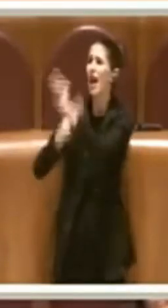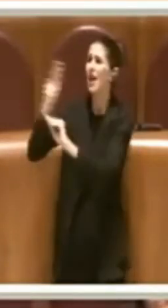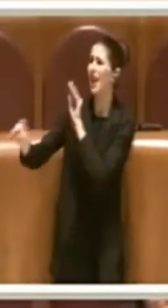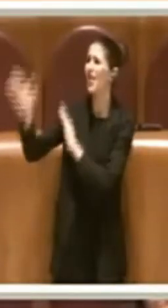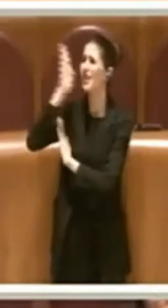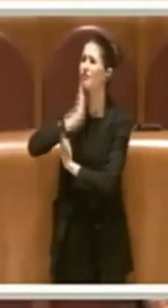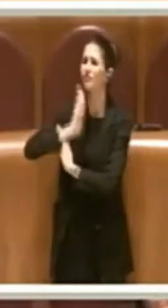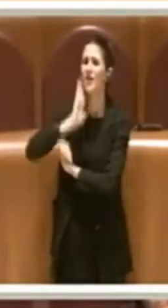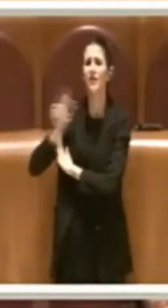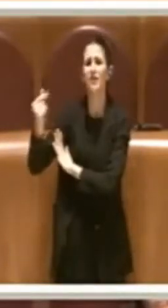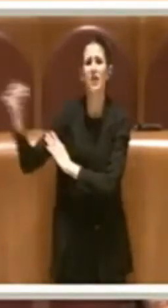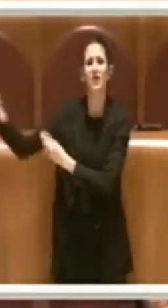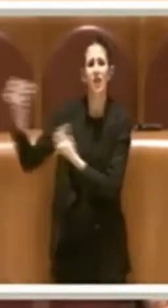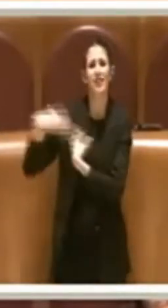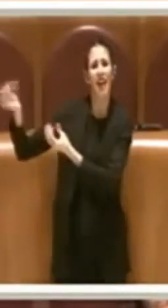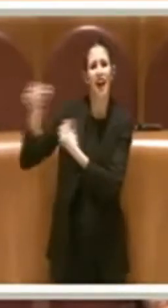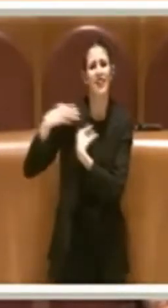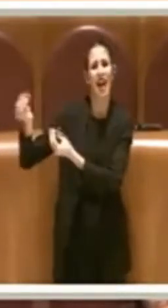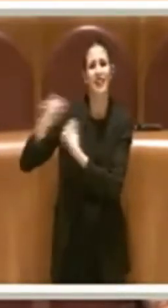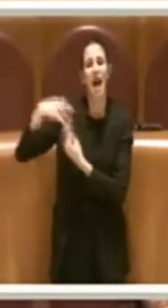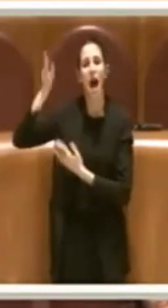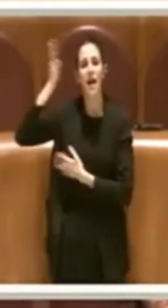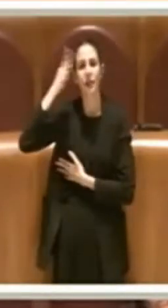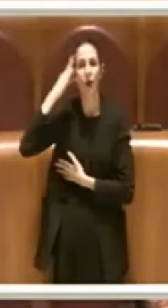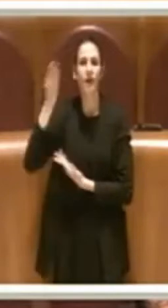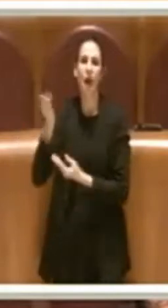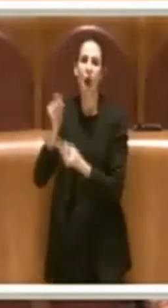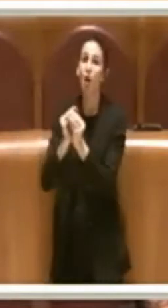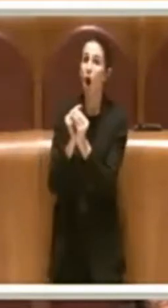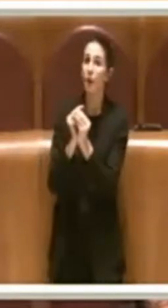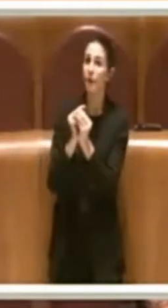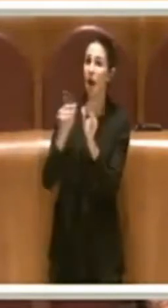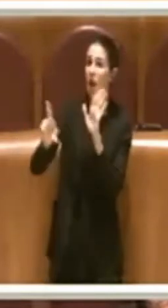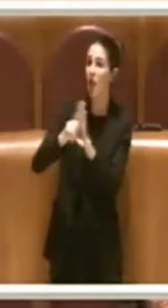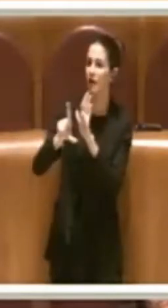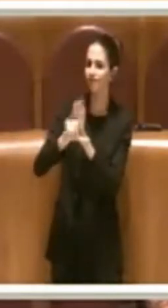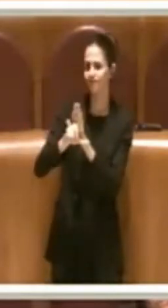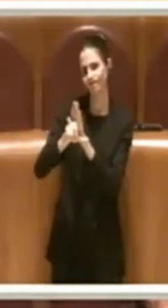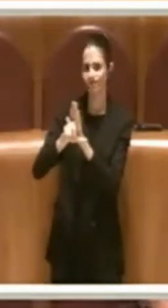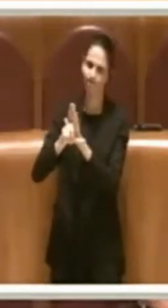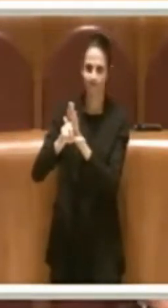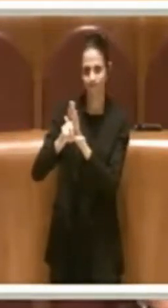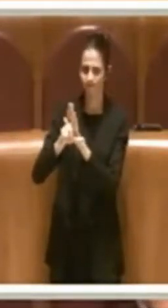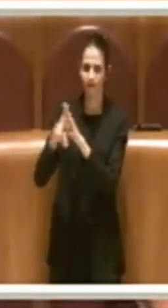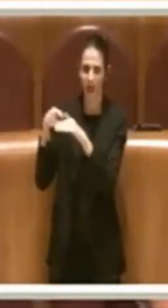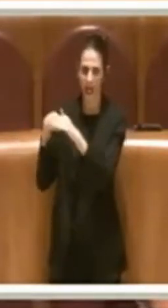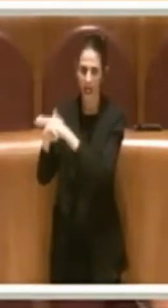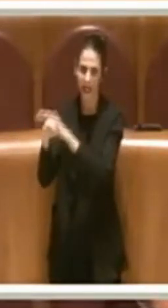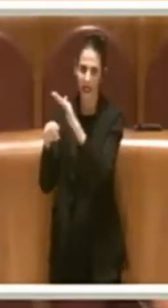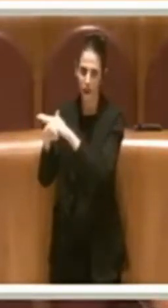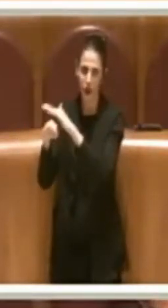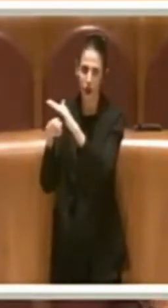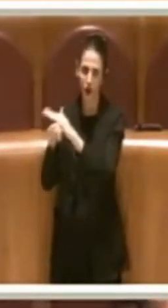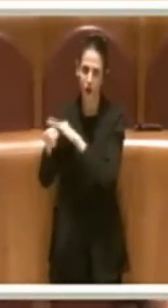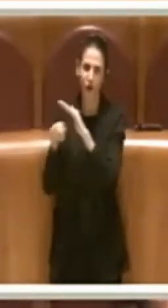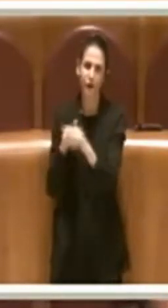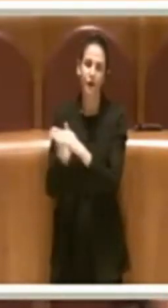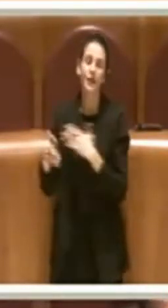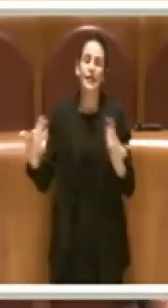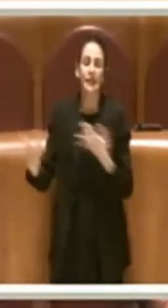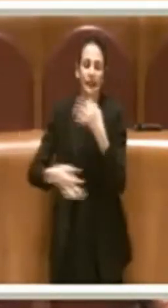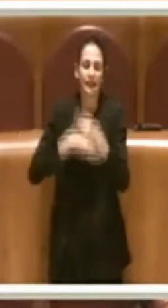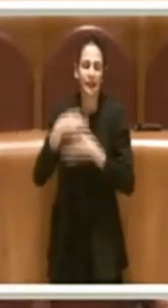gioco e inserendo altri soldi, chissà come rimediati, anche andando a ricorrere all'usura, si vada ad indebitarsi